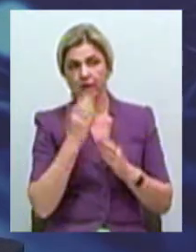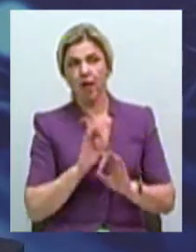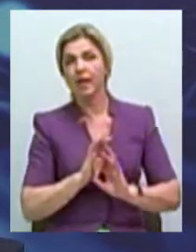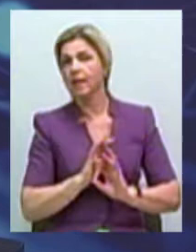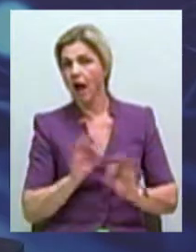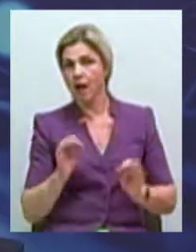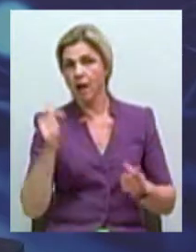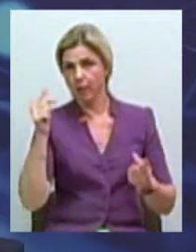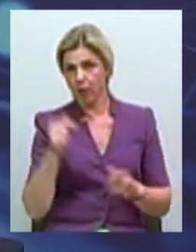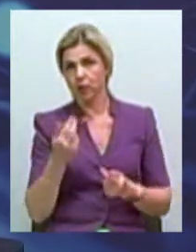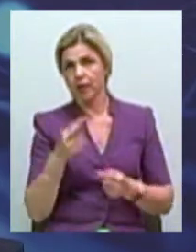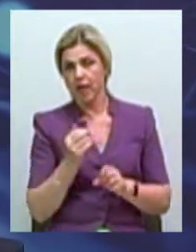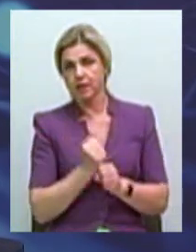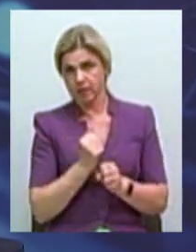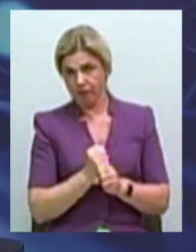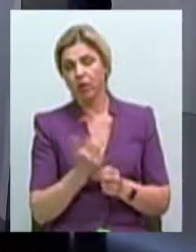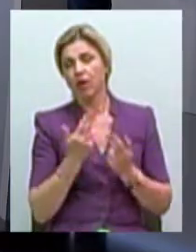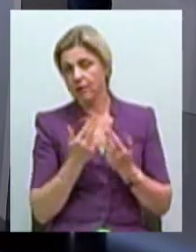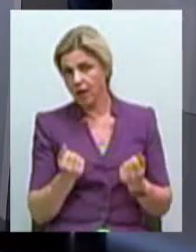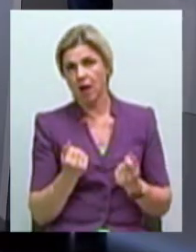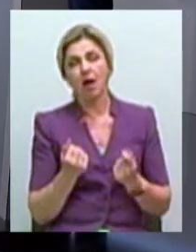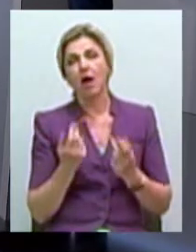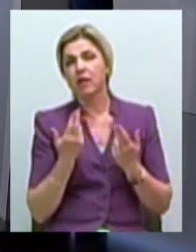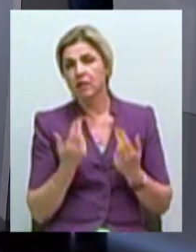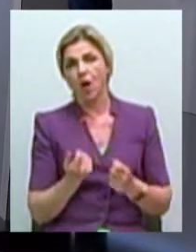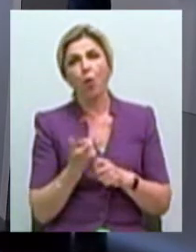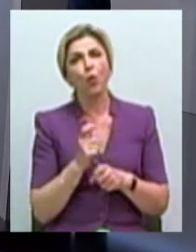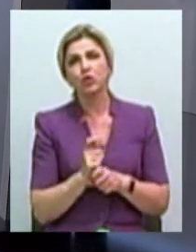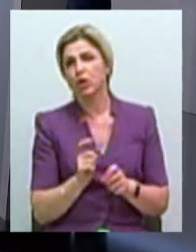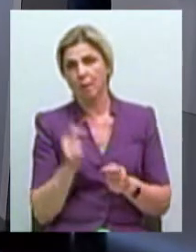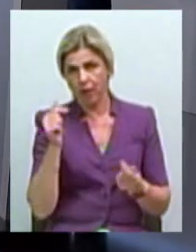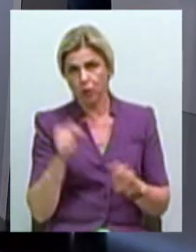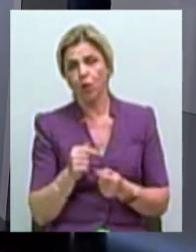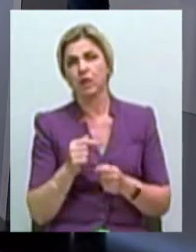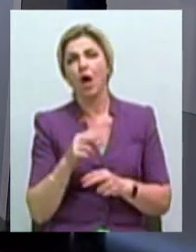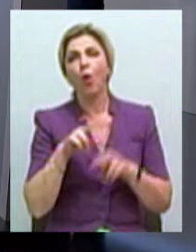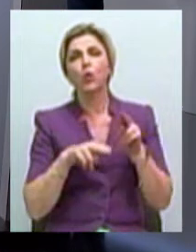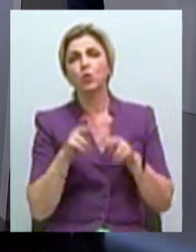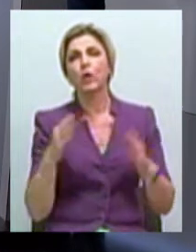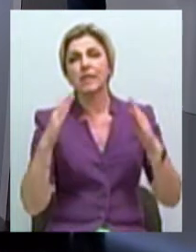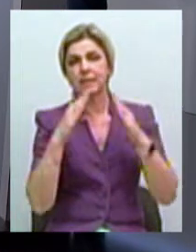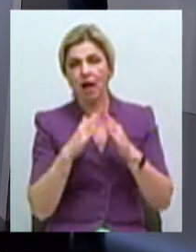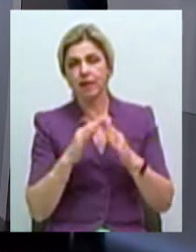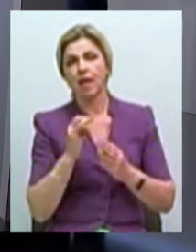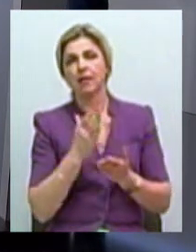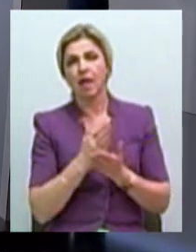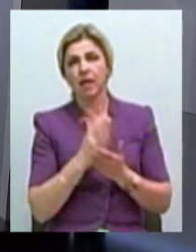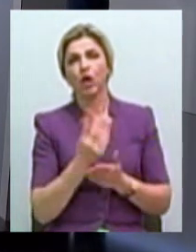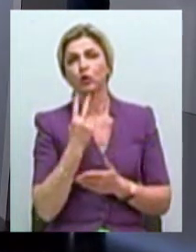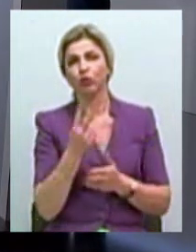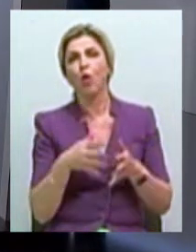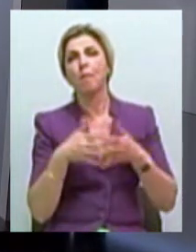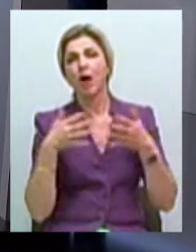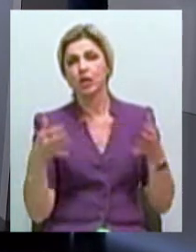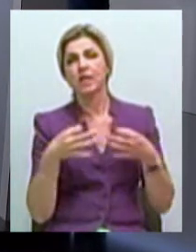підходить для створення там медіації? с большой вероятністю, то есть конструктив здання, налічие вот этих двох больших